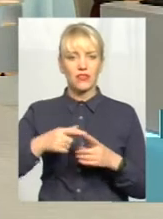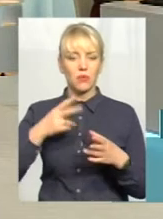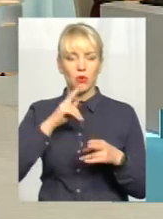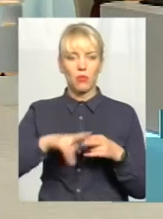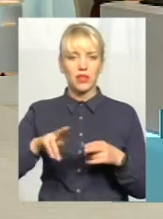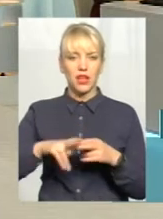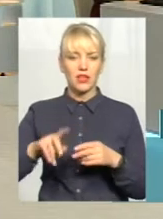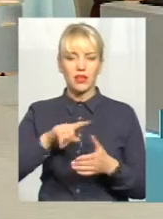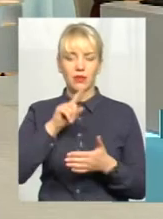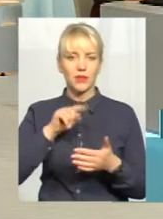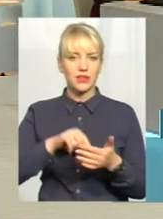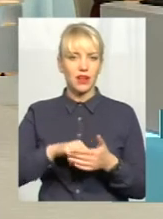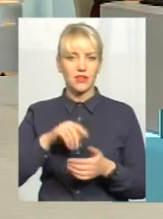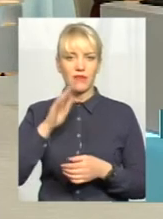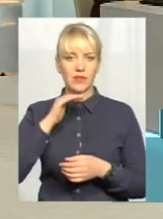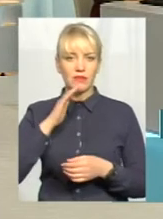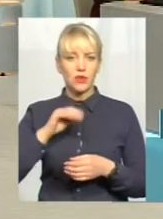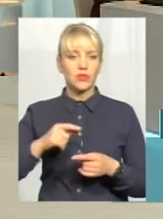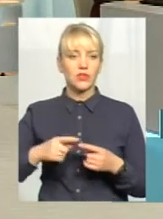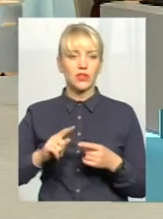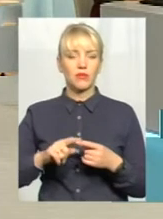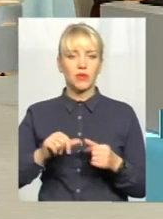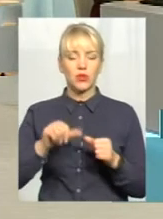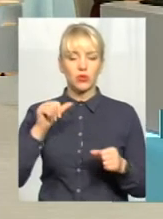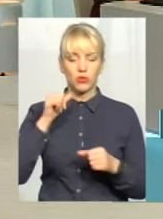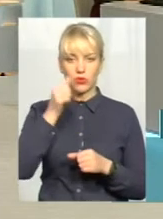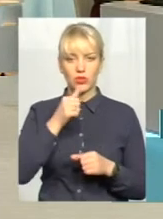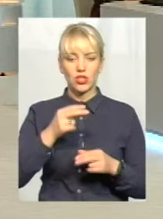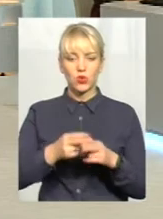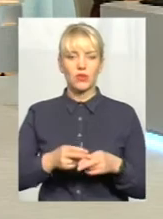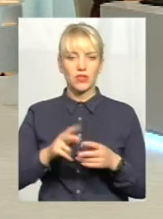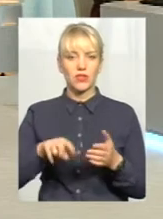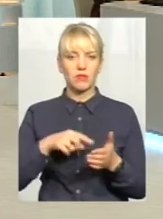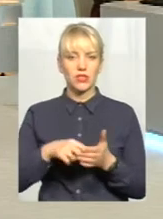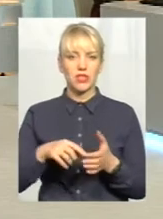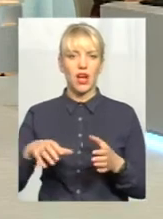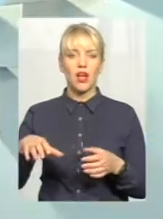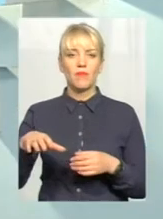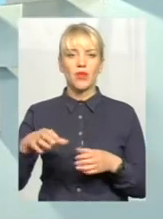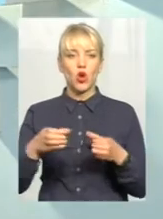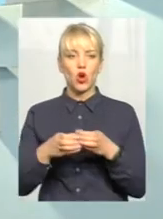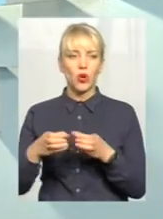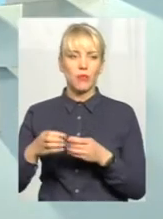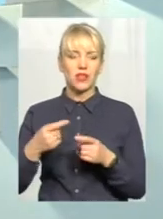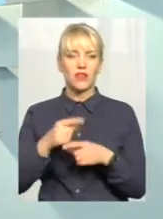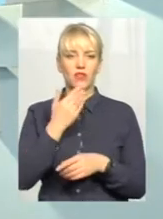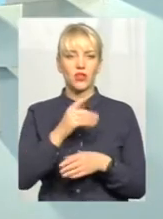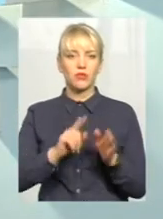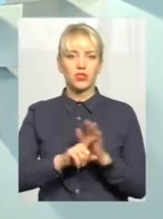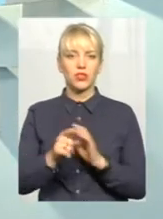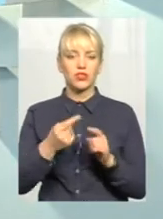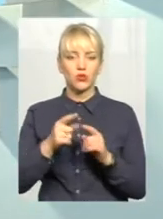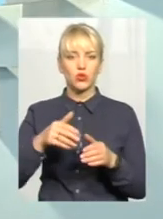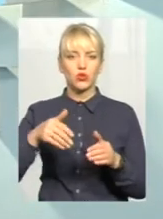Криниць. В позаминулому році це намагалися зробити Дунаєвецька міська громада, вона велика, і вони почали з того, що